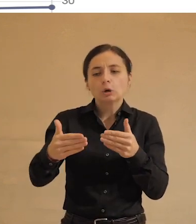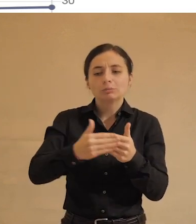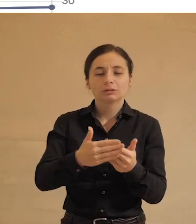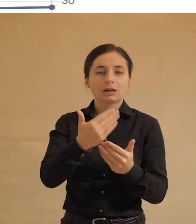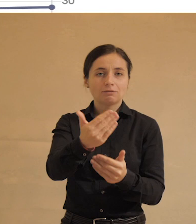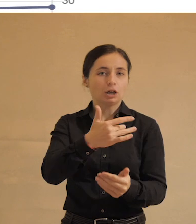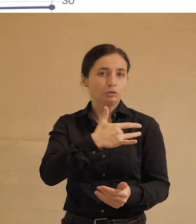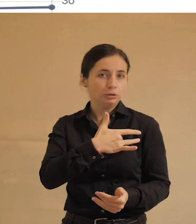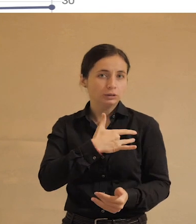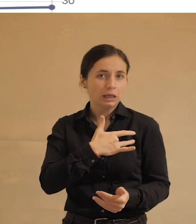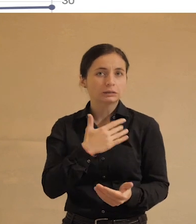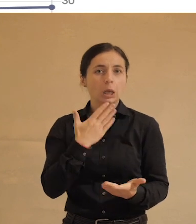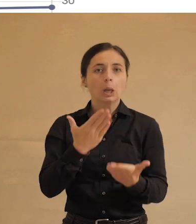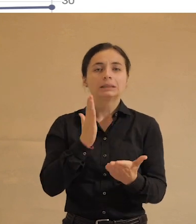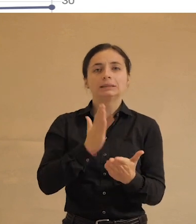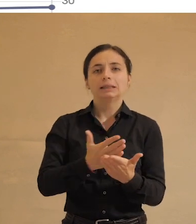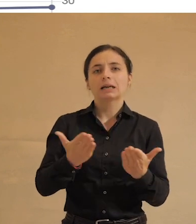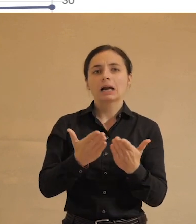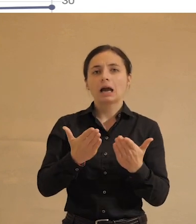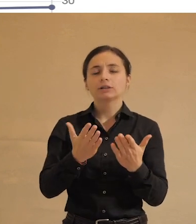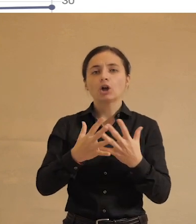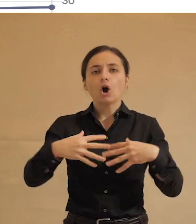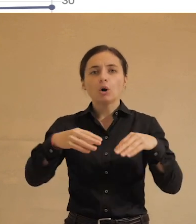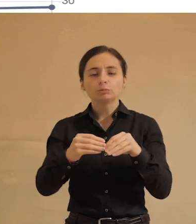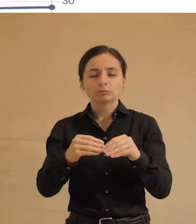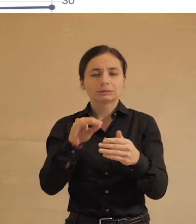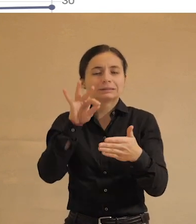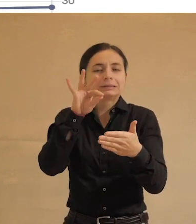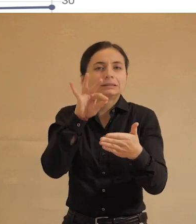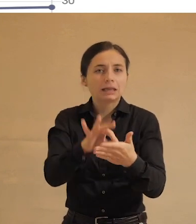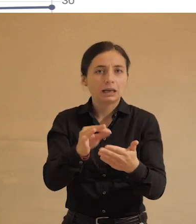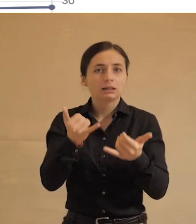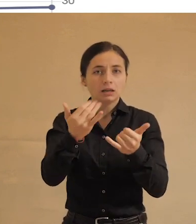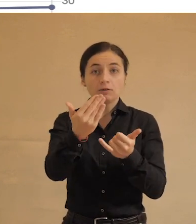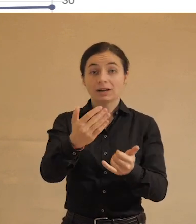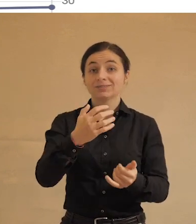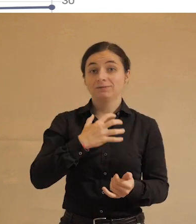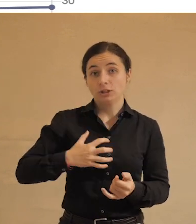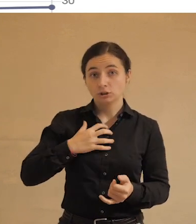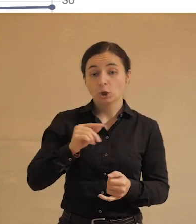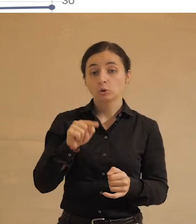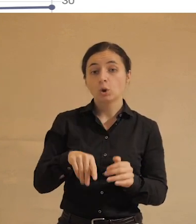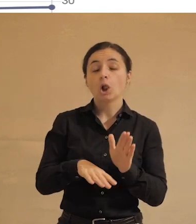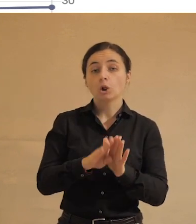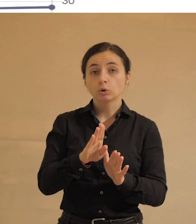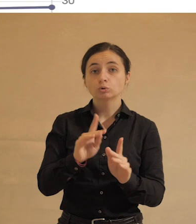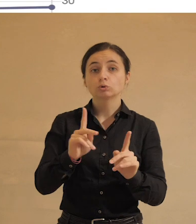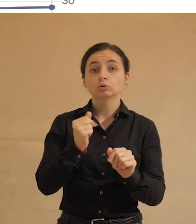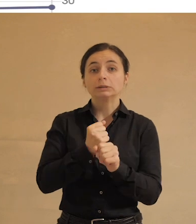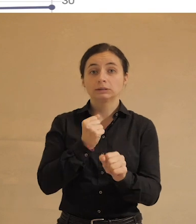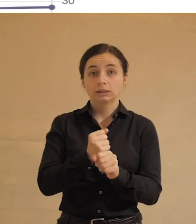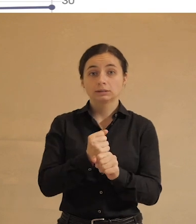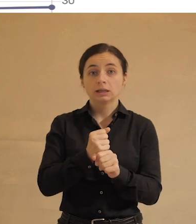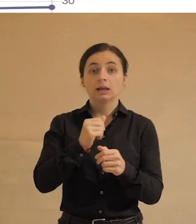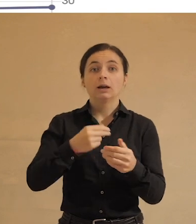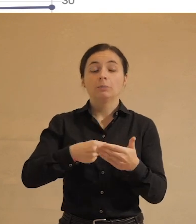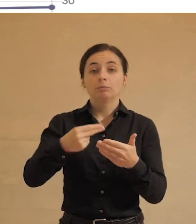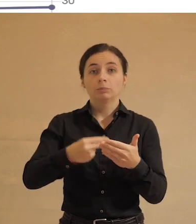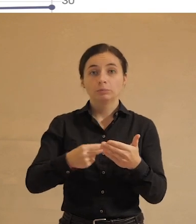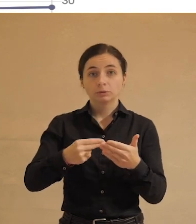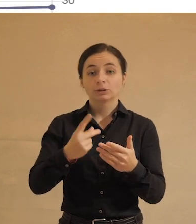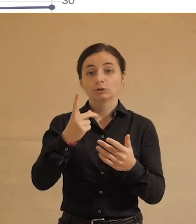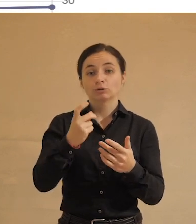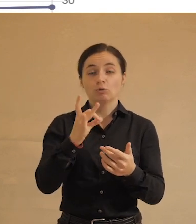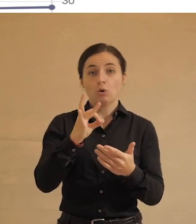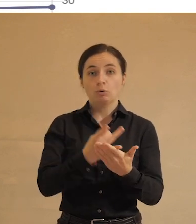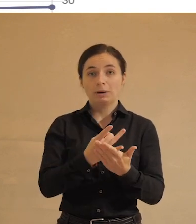вашему сердцу, а если есть какая-то общественно значимая цель, которая для вас важна, то лучшее, что вы можете сделать, это подписаться на 100 рублей